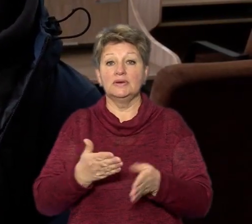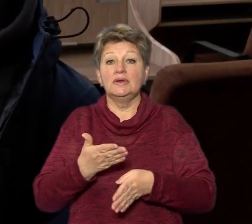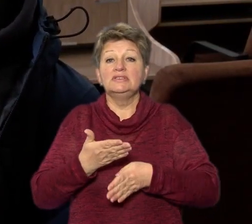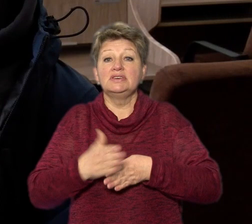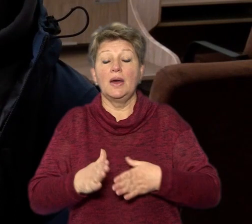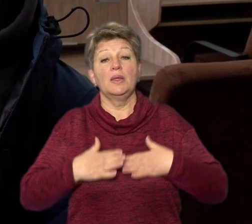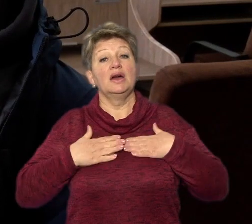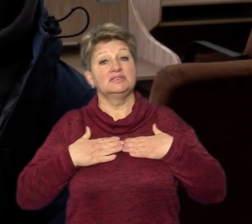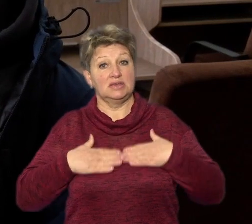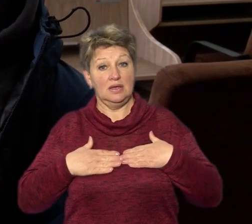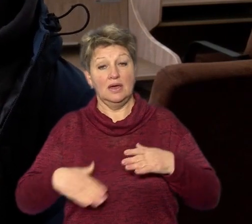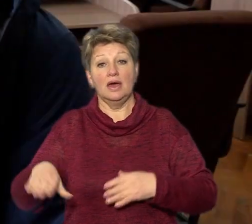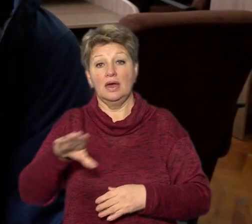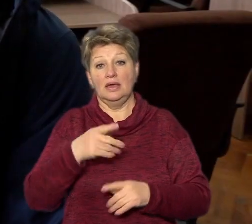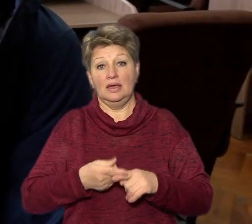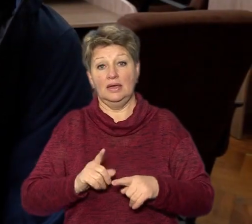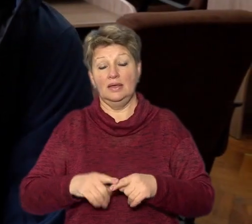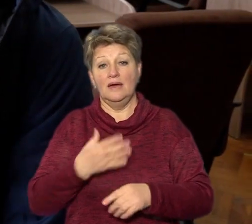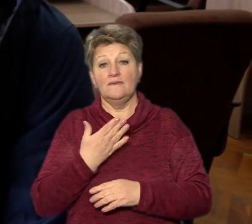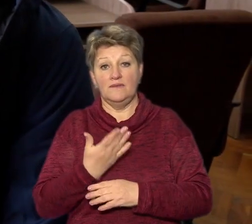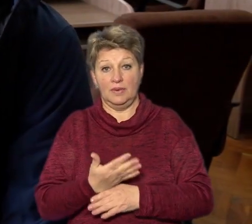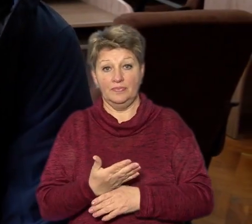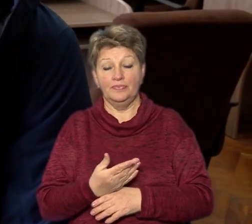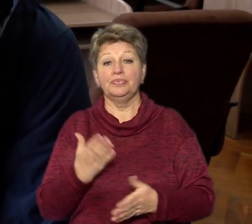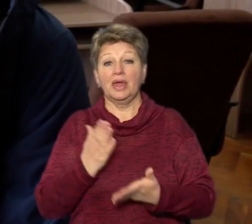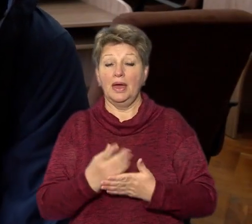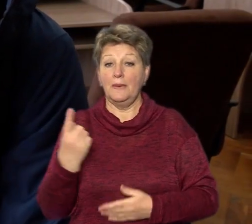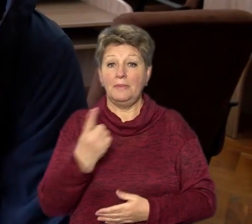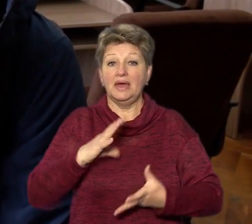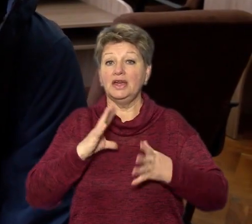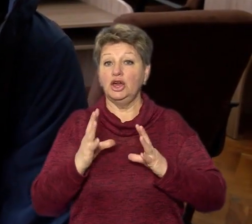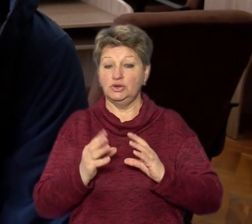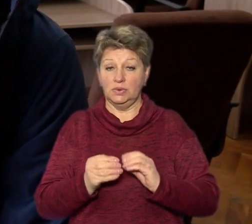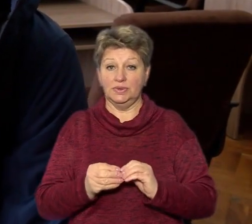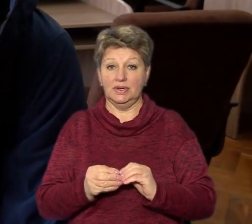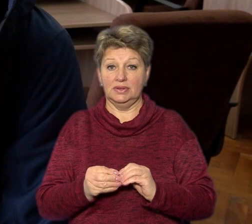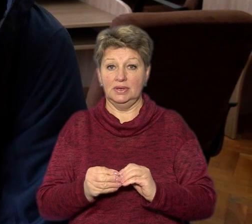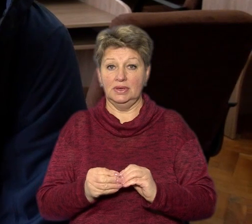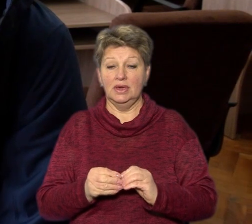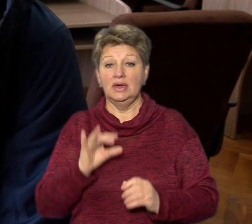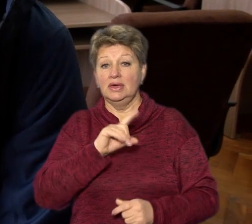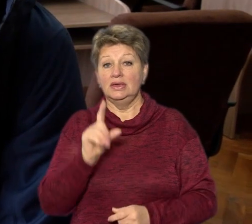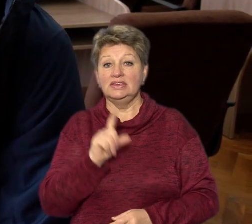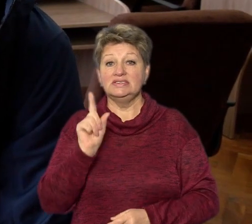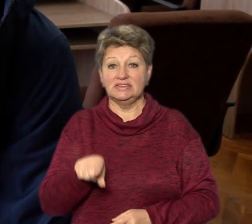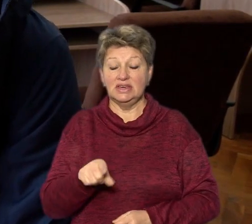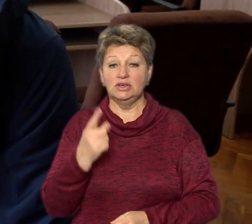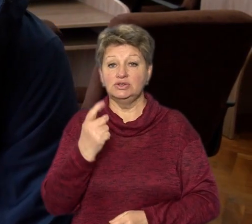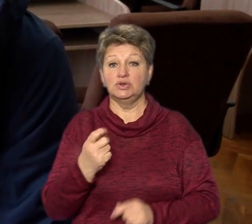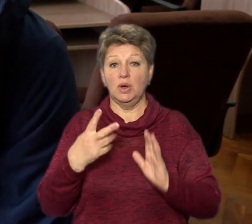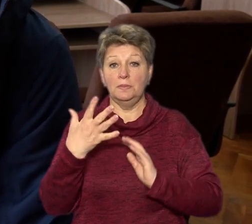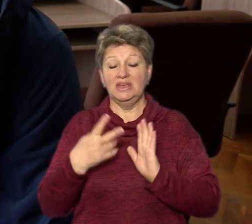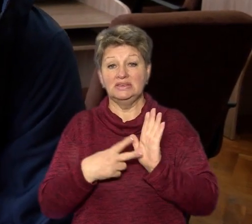задовільняють ці вимоги. Є перші результати проміжні. Із тих 157